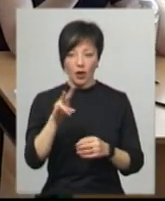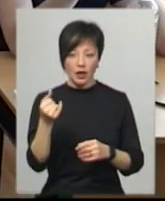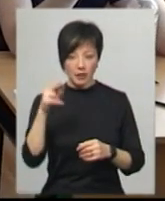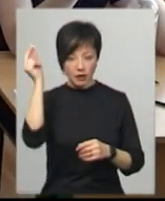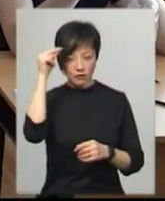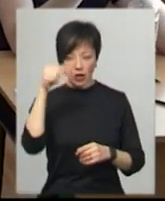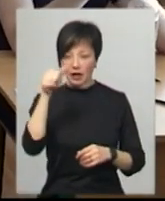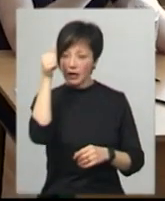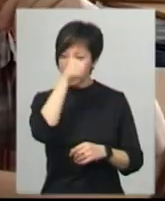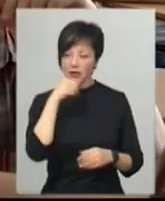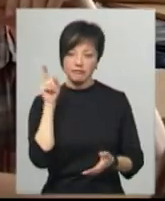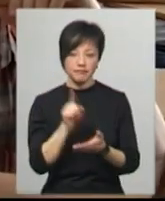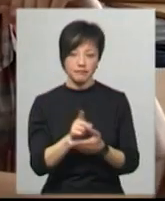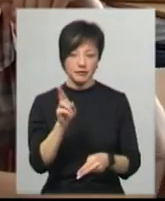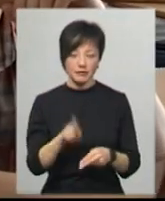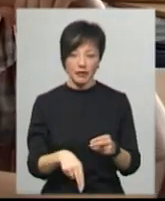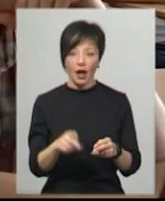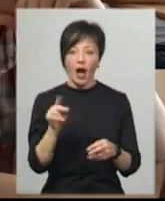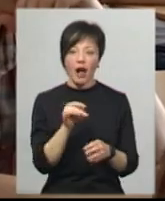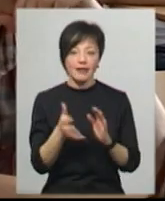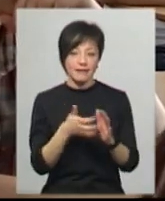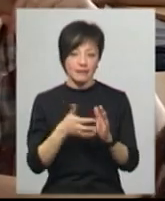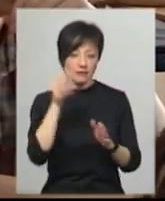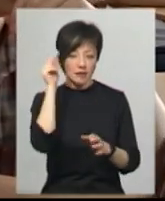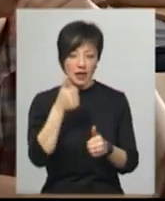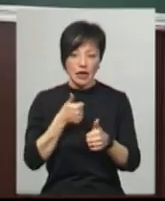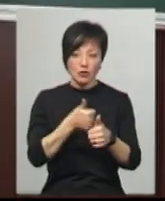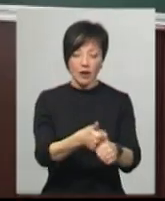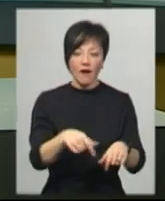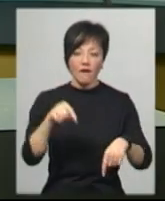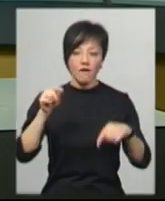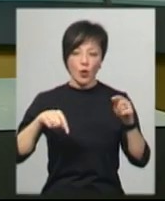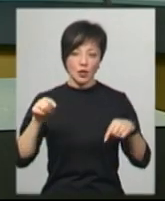рік має закінчитися. А невивчений матеріал учні не здоганятимуть восени.